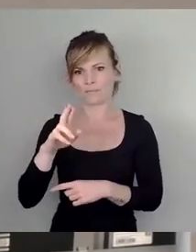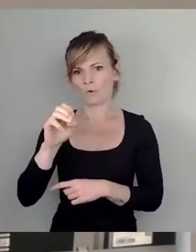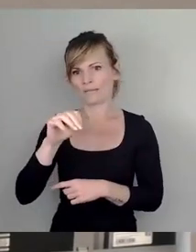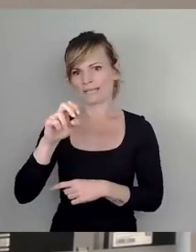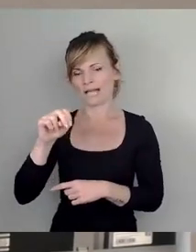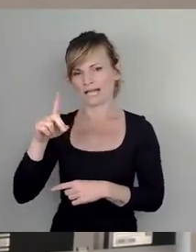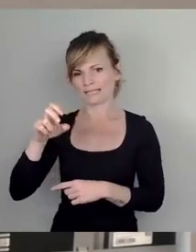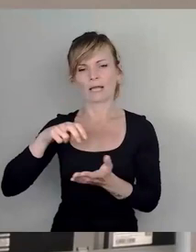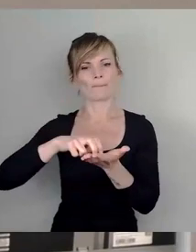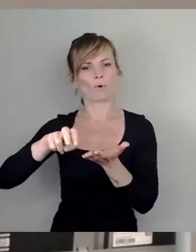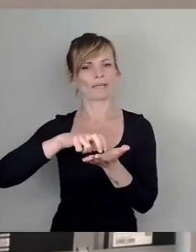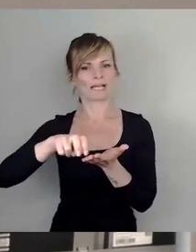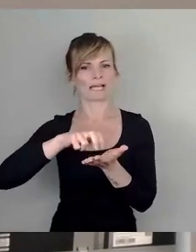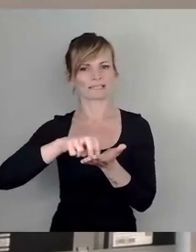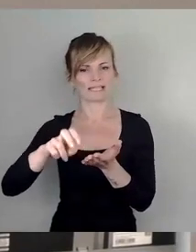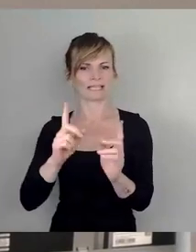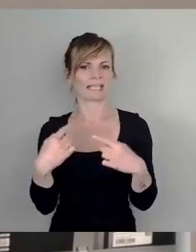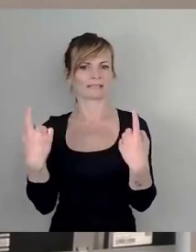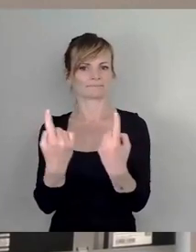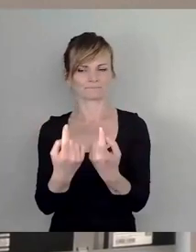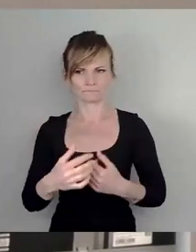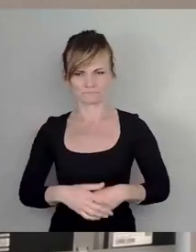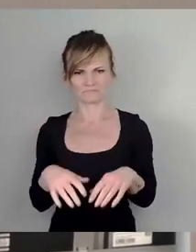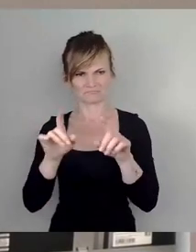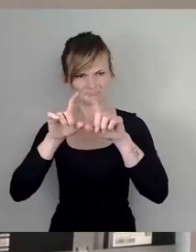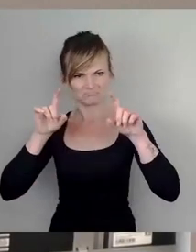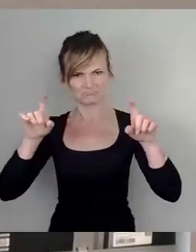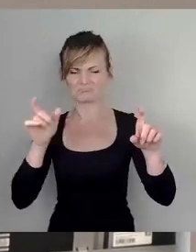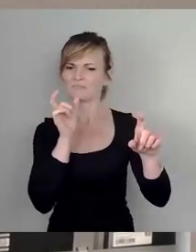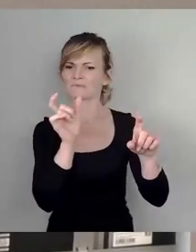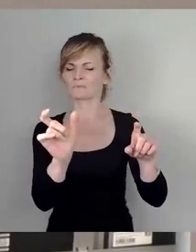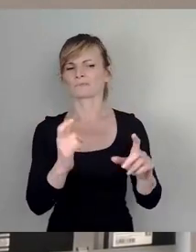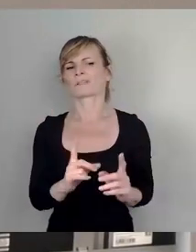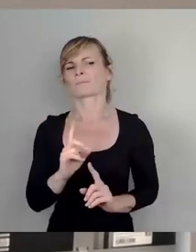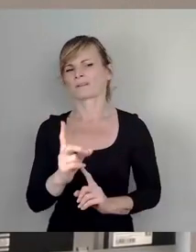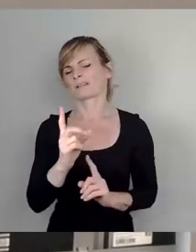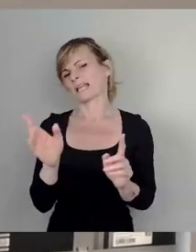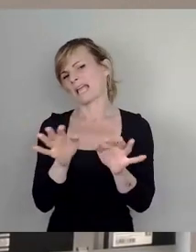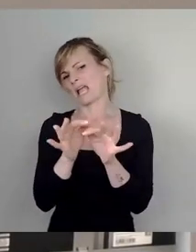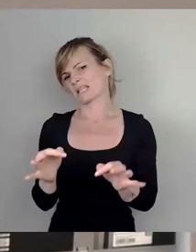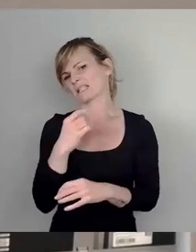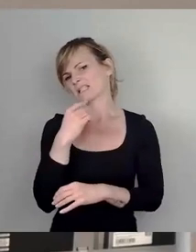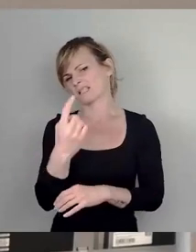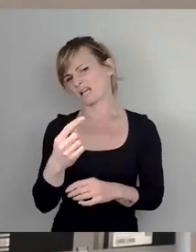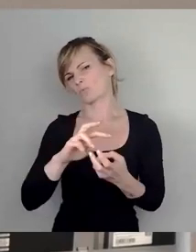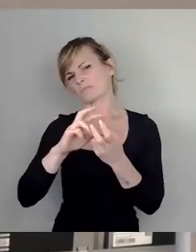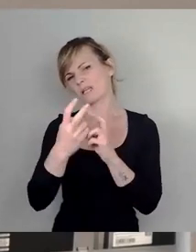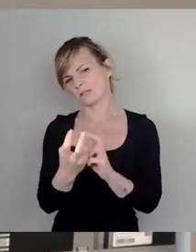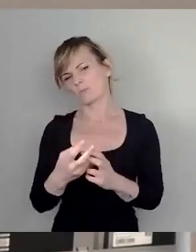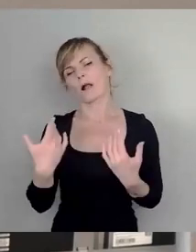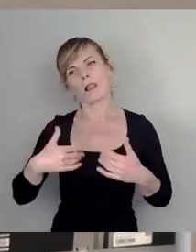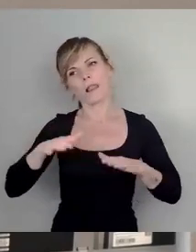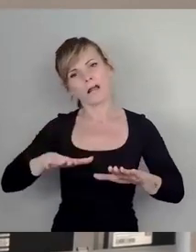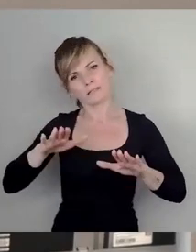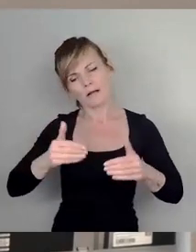Stichwort Promenadenring, das klingt immer so groß, aber ehrlicherweise die Umsetzung ist schon eine ziemlich schleppende Angelegenheit. Und in dem